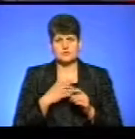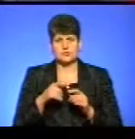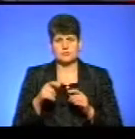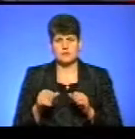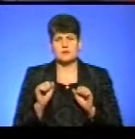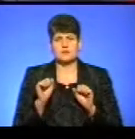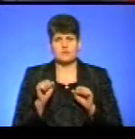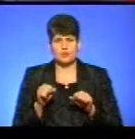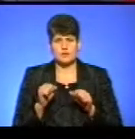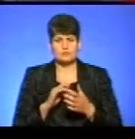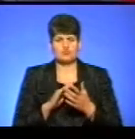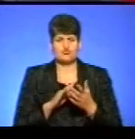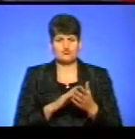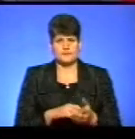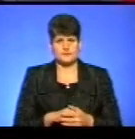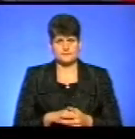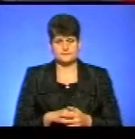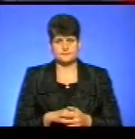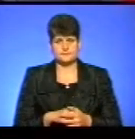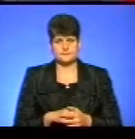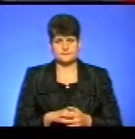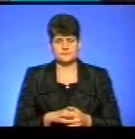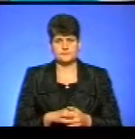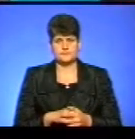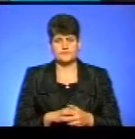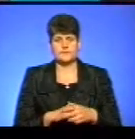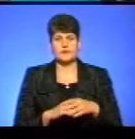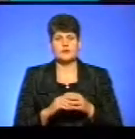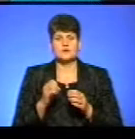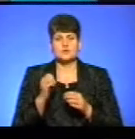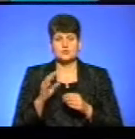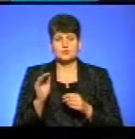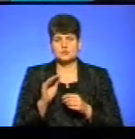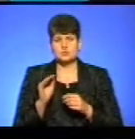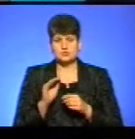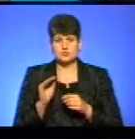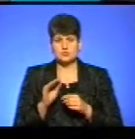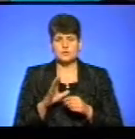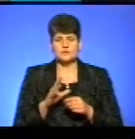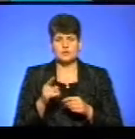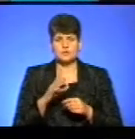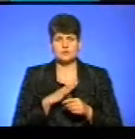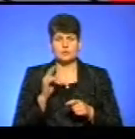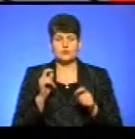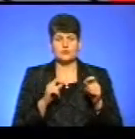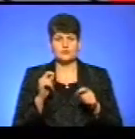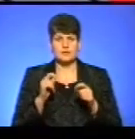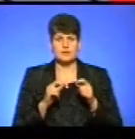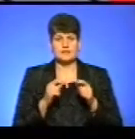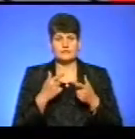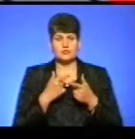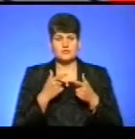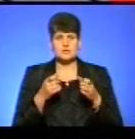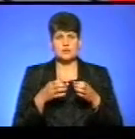могли подорожувати. Ну, власне, в четверо, 11 жовтня в Тернополі відбулась конференція в рамках інформаційної компанії